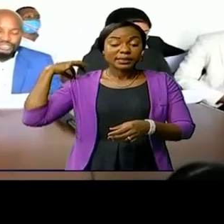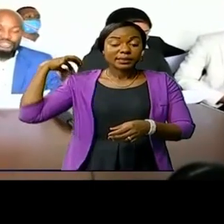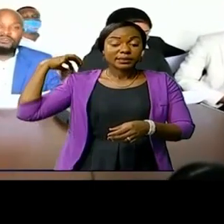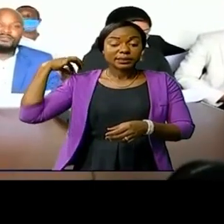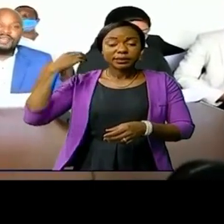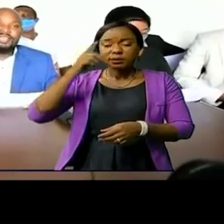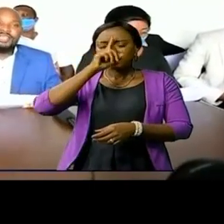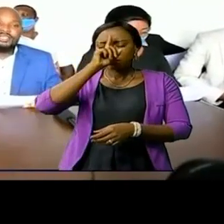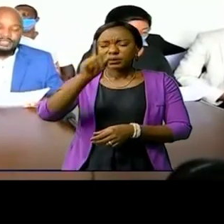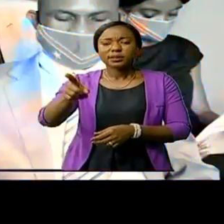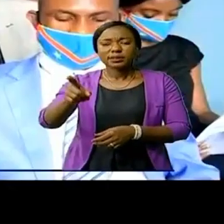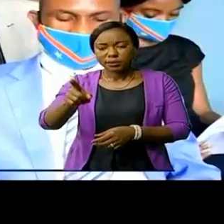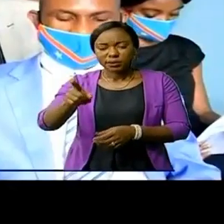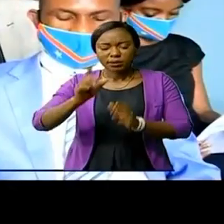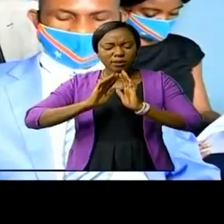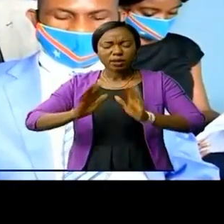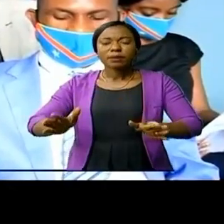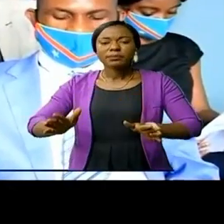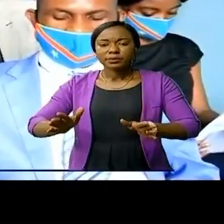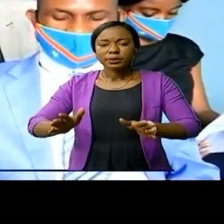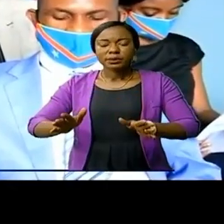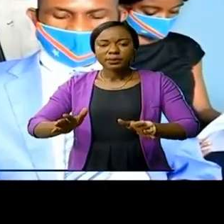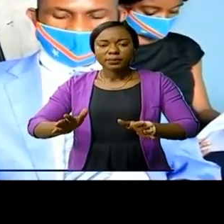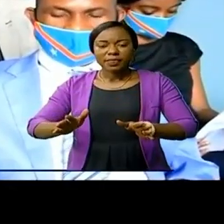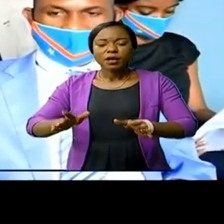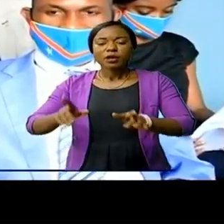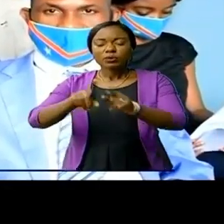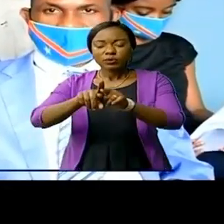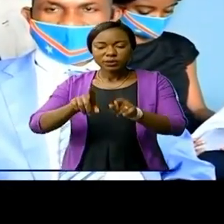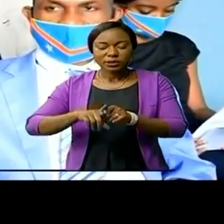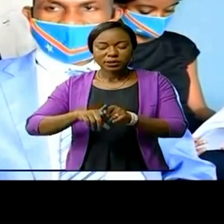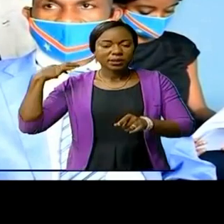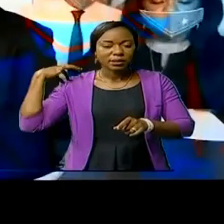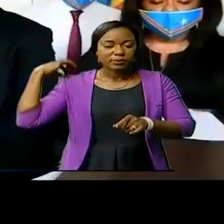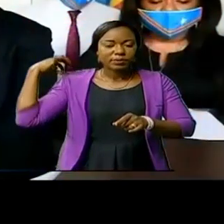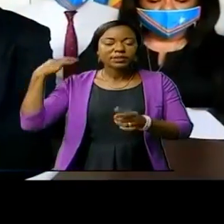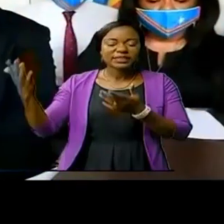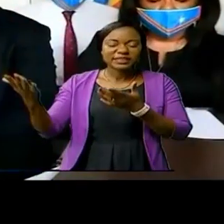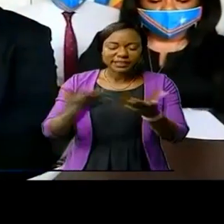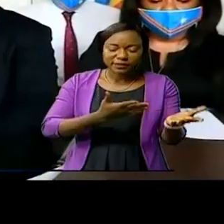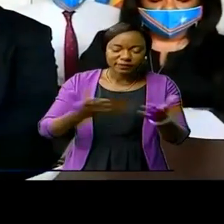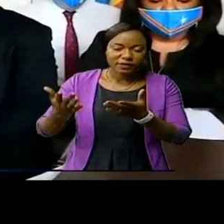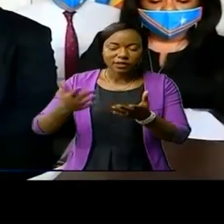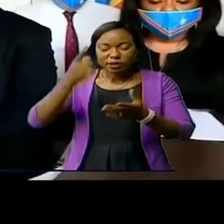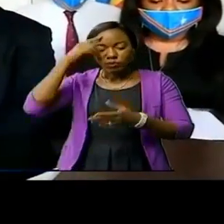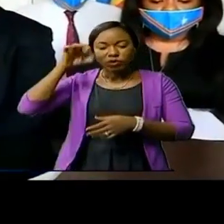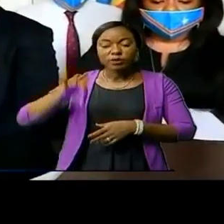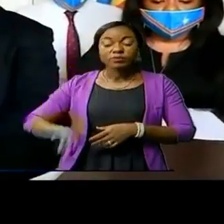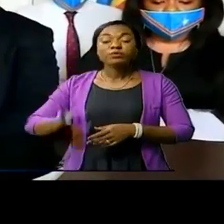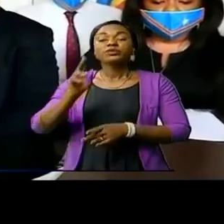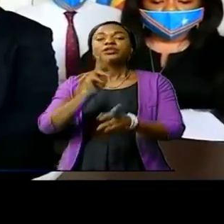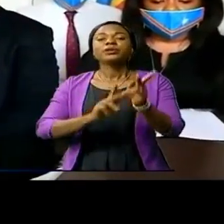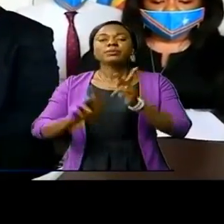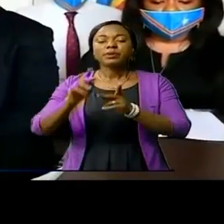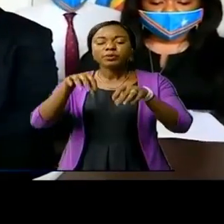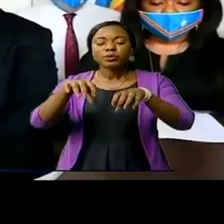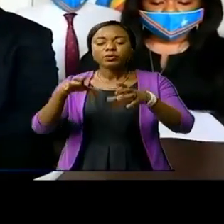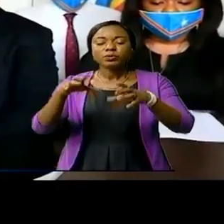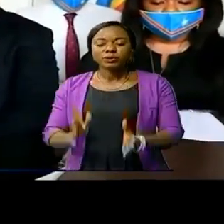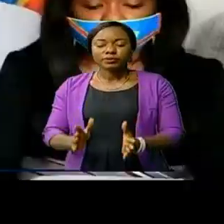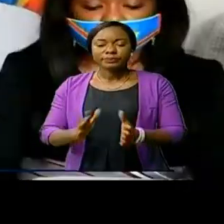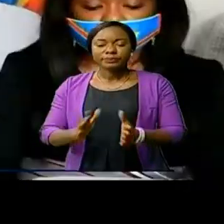'intelligence et de compétences, les candidatures de services pour l'intérêt du peuple congolais.